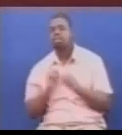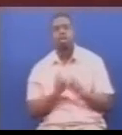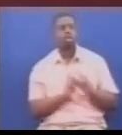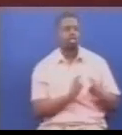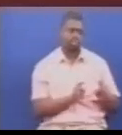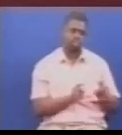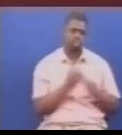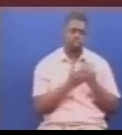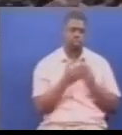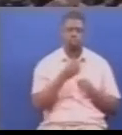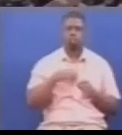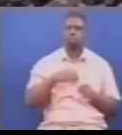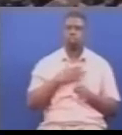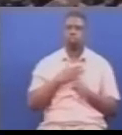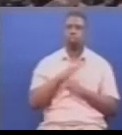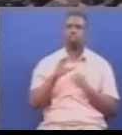nyingine ya ucheleweshwaji.